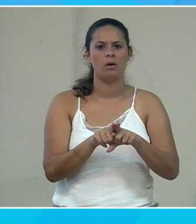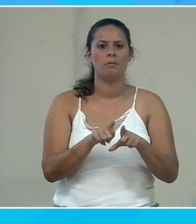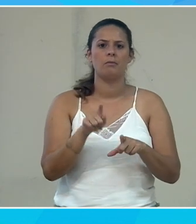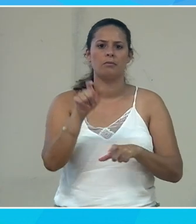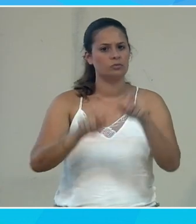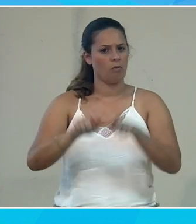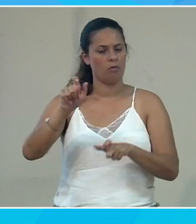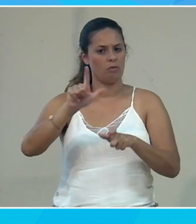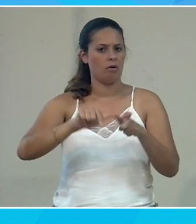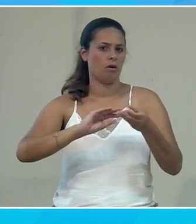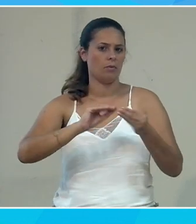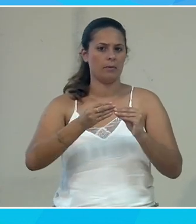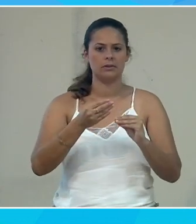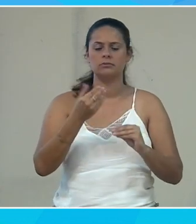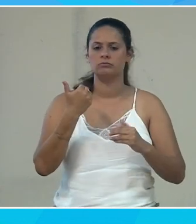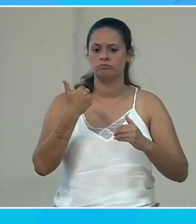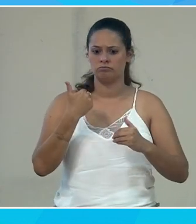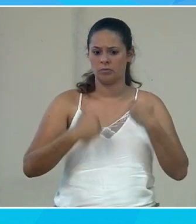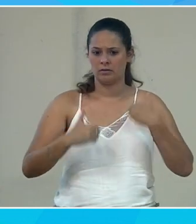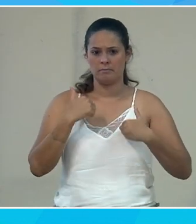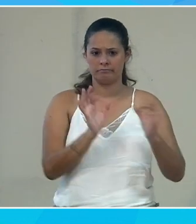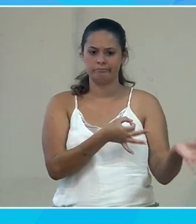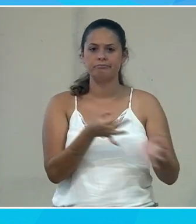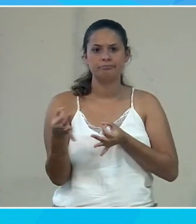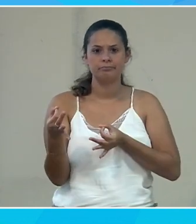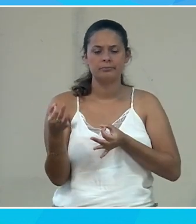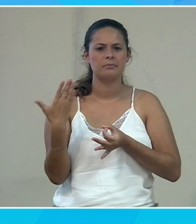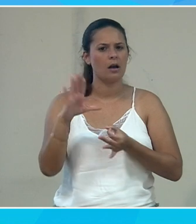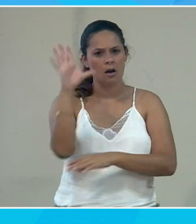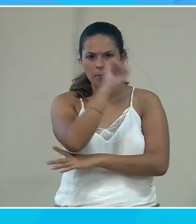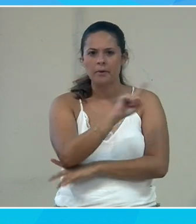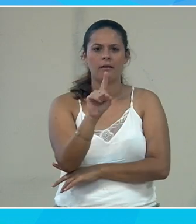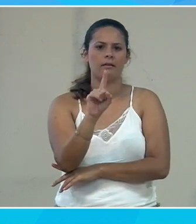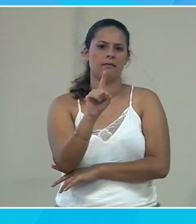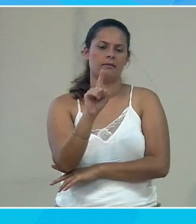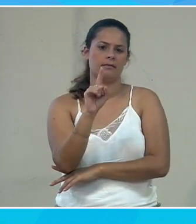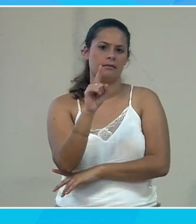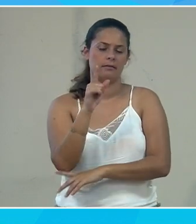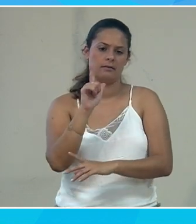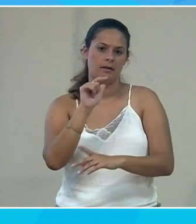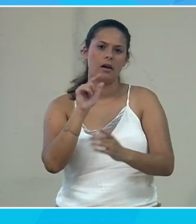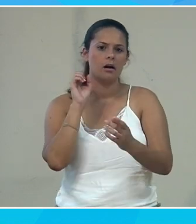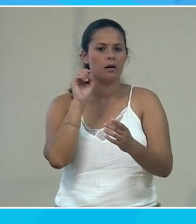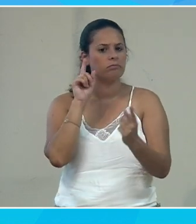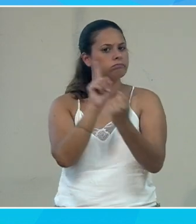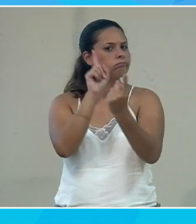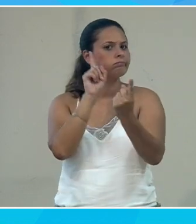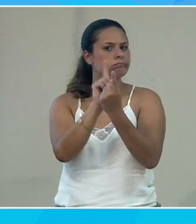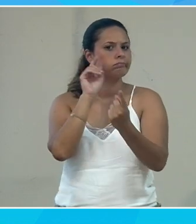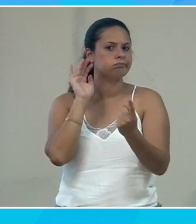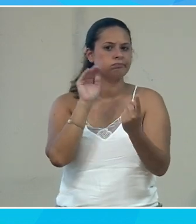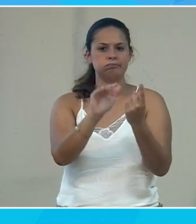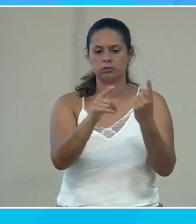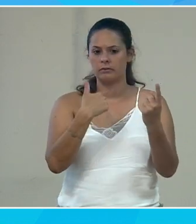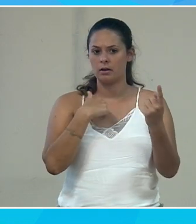par ces problématiques de handicap permanent, mais il ne pas oublier qu'en fait, on rencontre au quotidien des gens qui ont un handicap